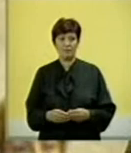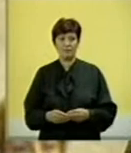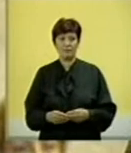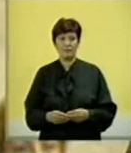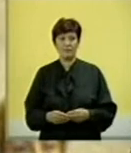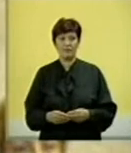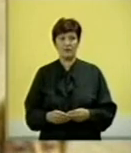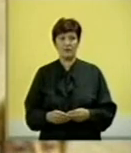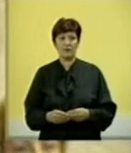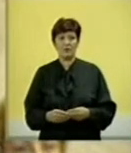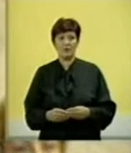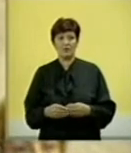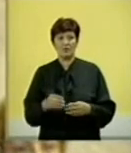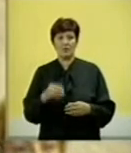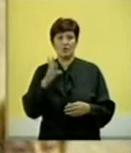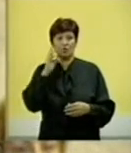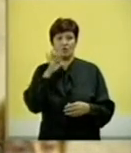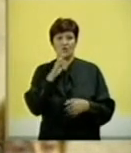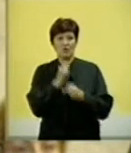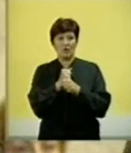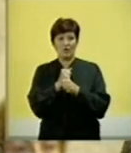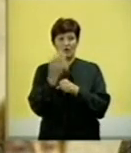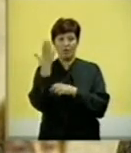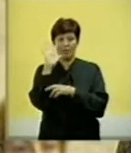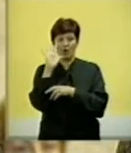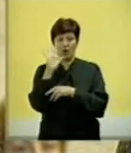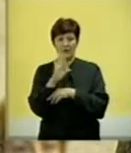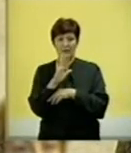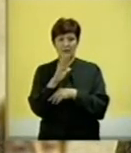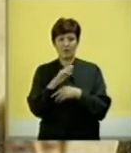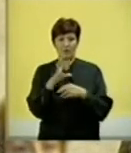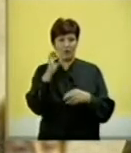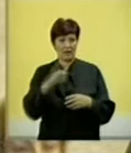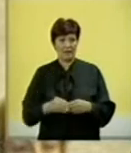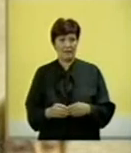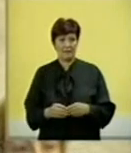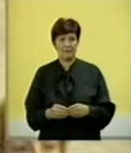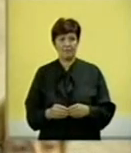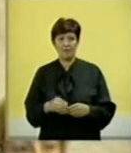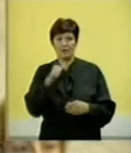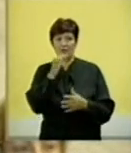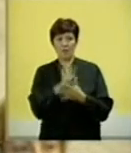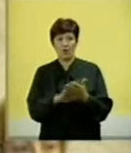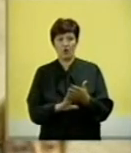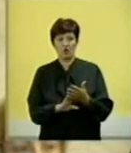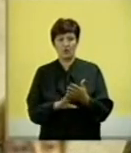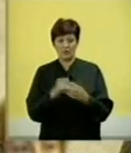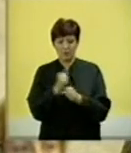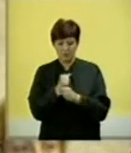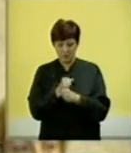ljude koji su radili u pokrajinskom organu i počeli da